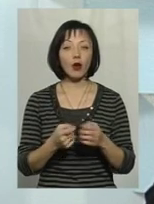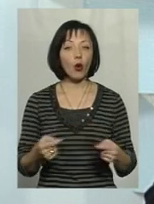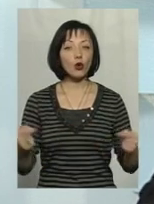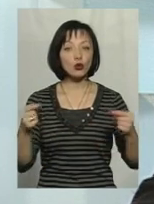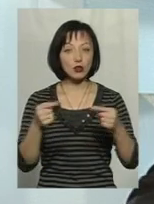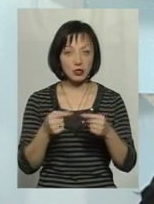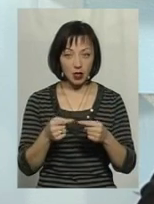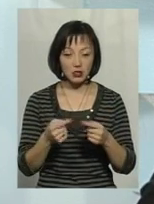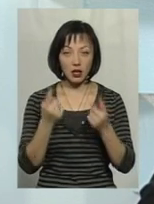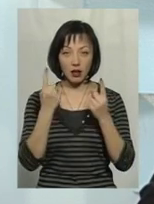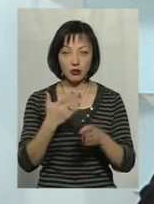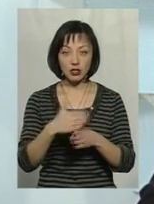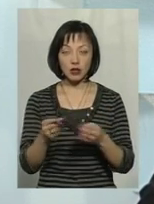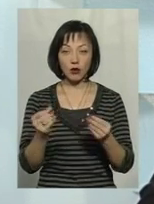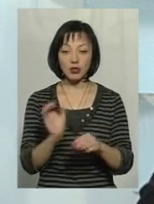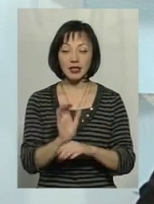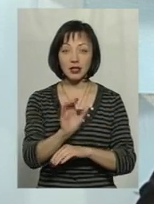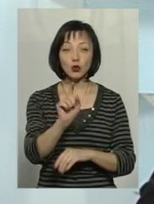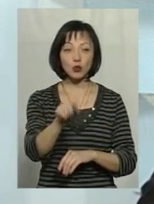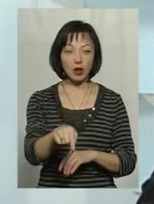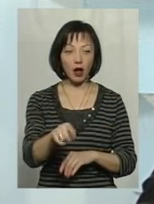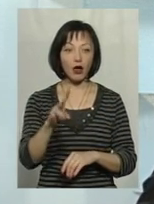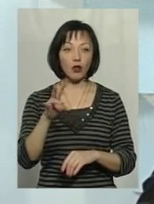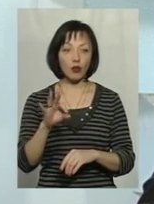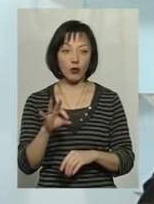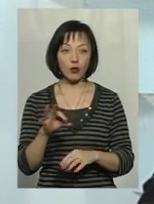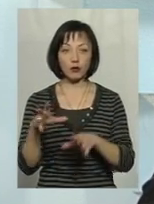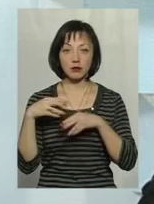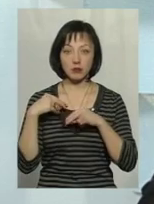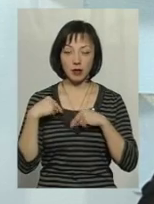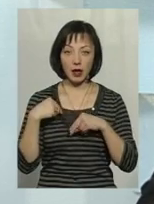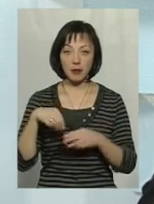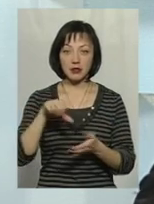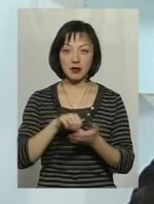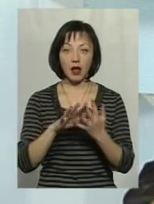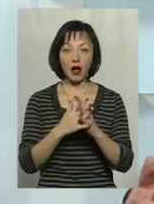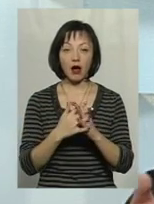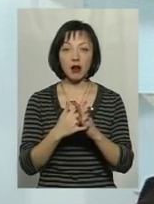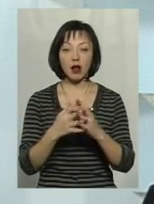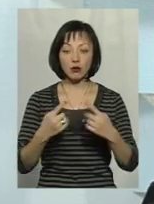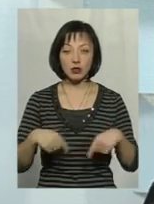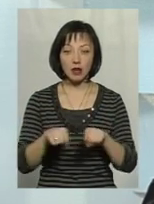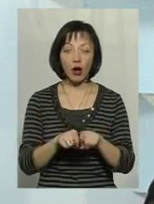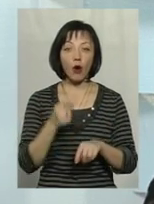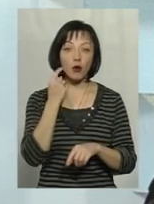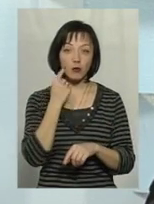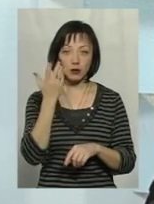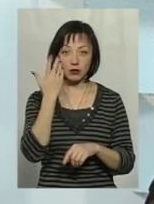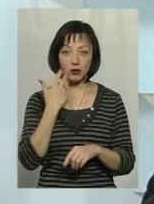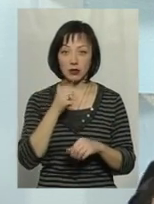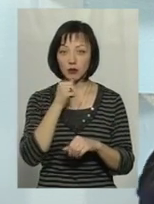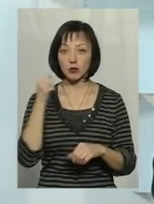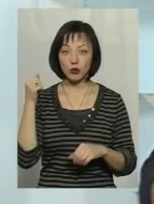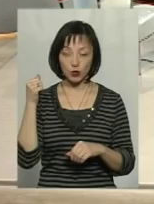левова частина коштів має йти туди. Але поскільки ми з колегами представники аграрної сектори, то нам обідно. Коли в